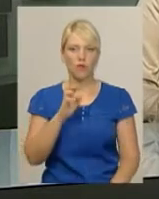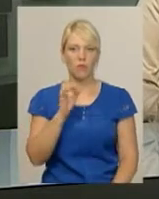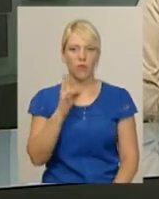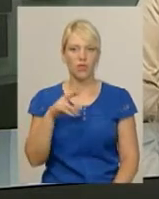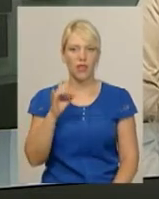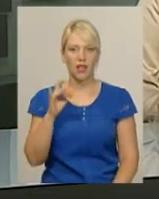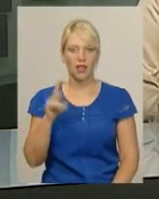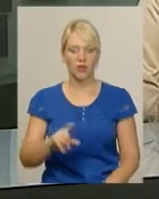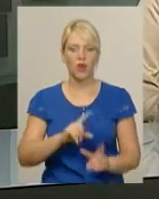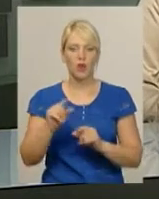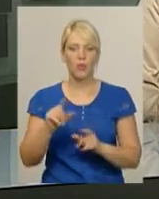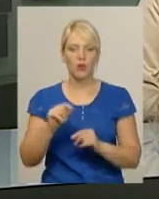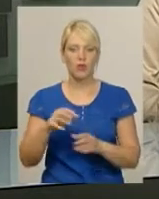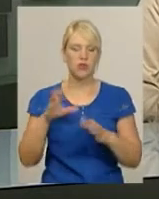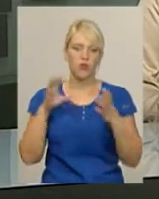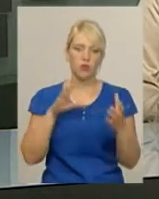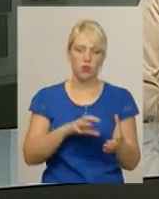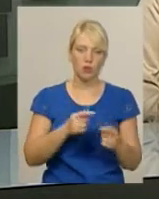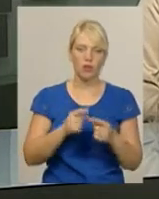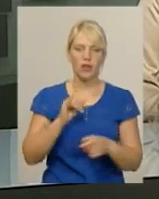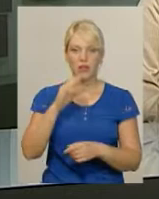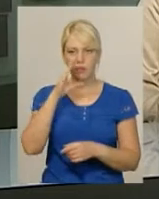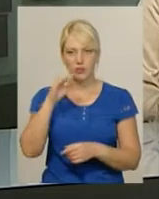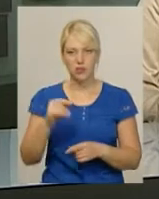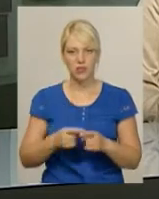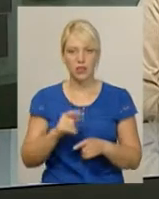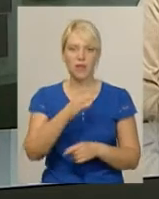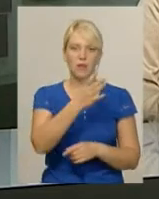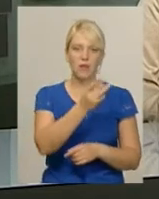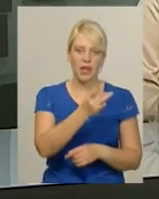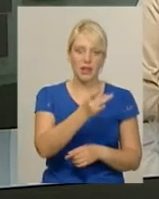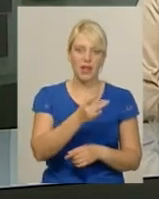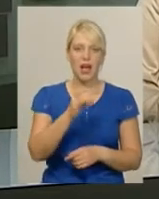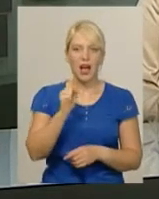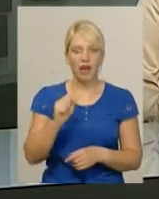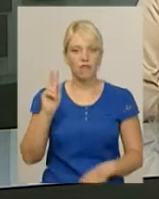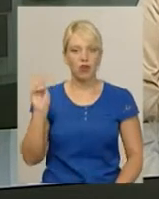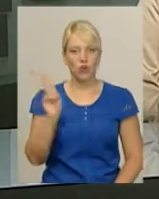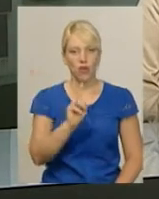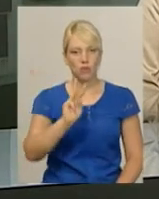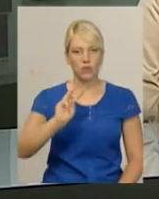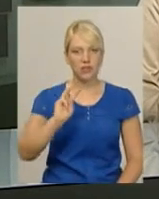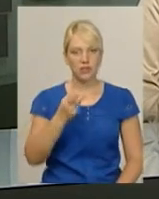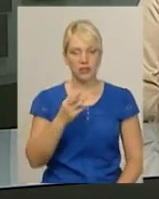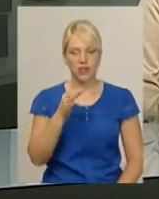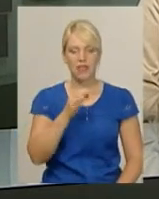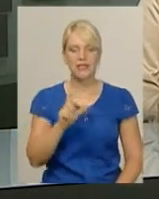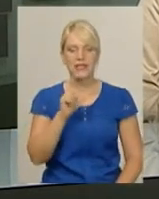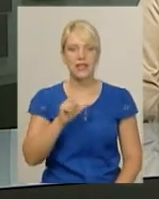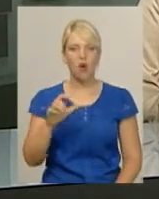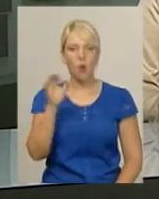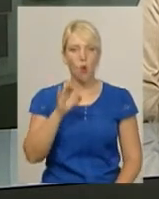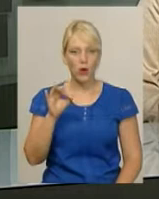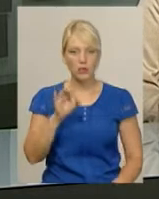автобусах та маршрутних таксі коштуватиме 5 гривень, у тролейбусах – 3. Також, за словами Андрія Бондаренка, з осені в обласному центрі